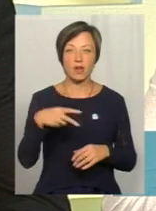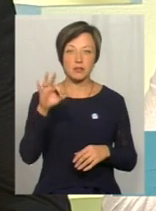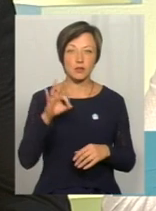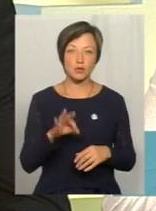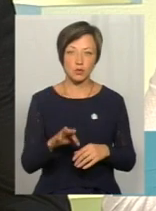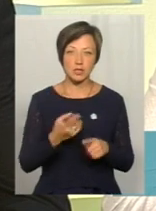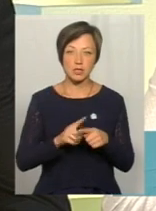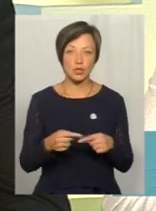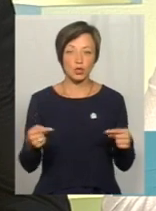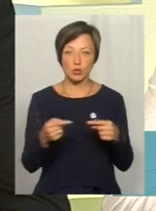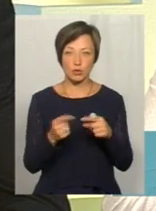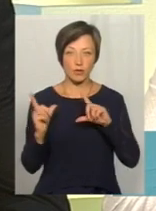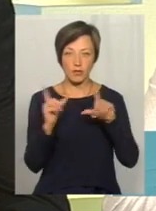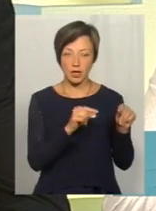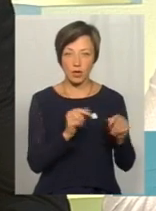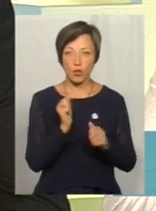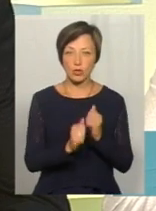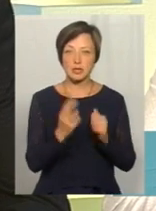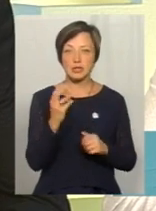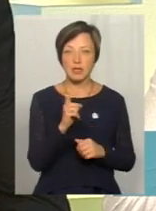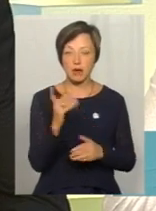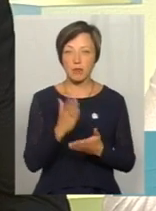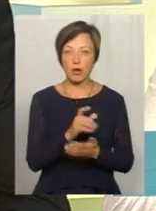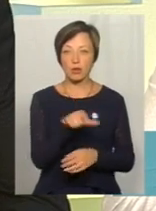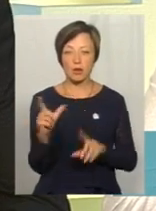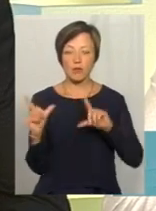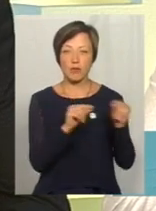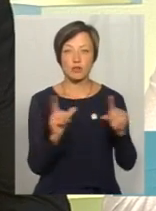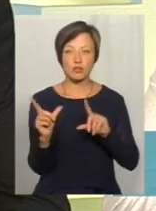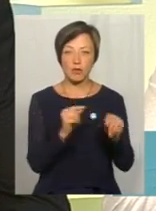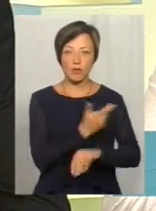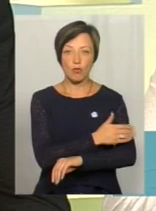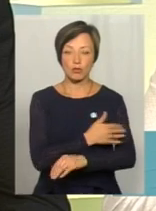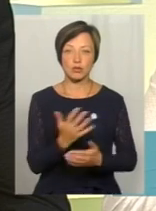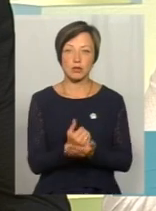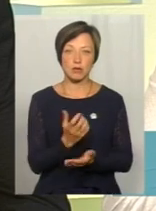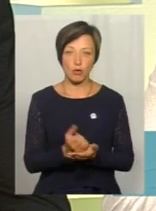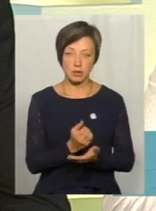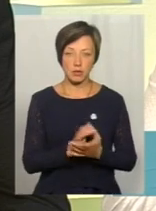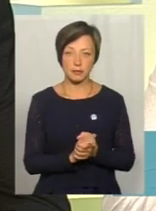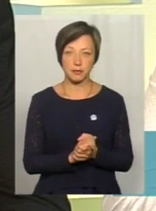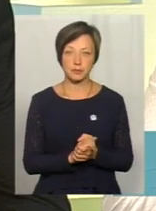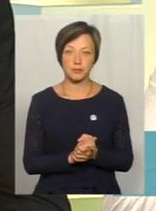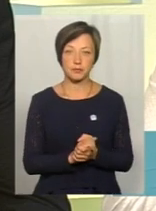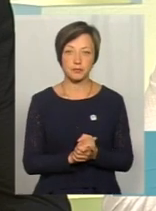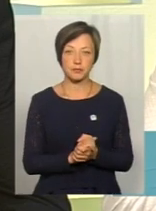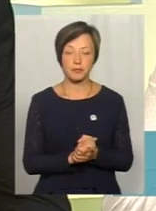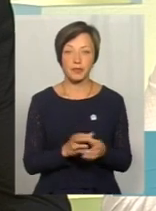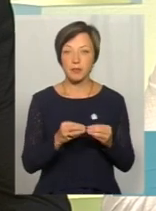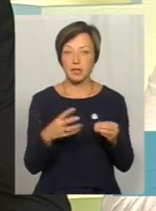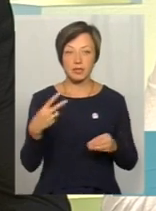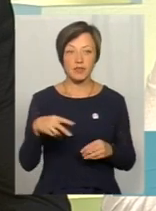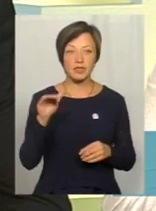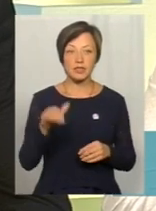% це точно виїхало. Кожний цех має людей, які повиїжджали в Польщу на заробітки. 15